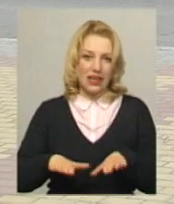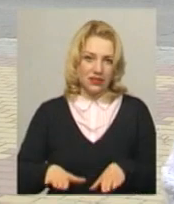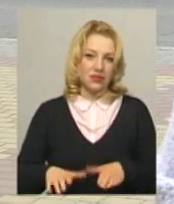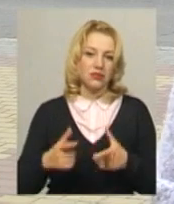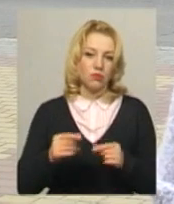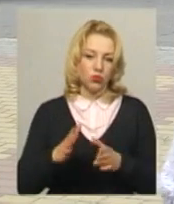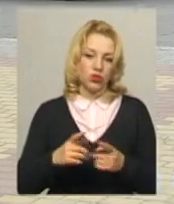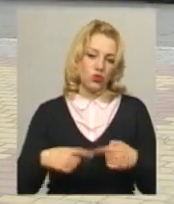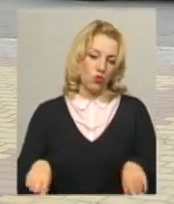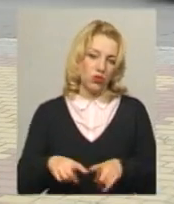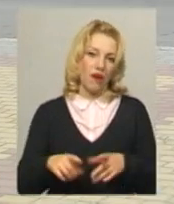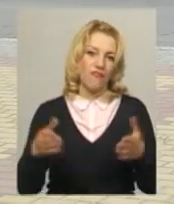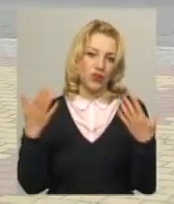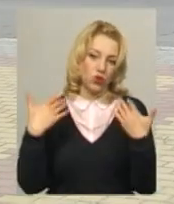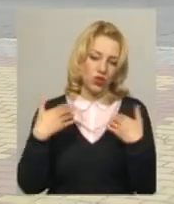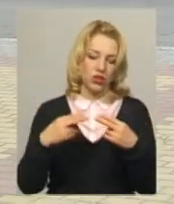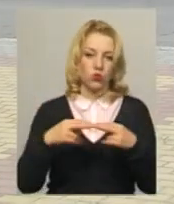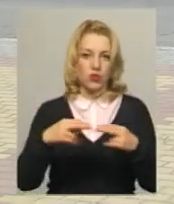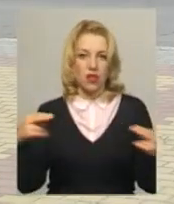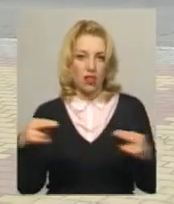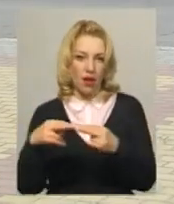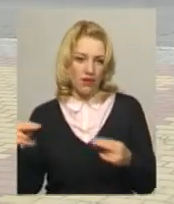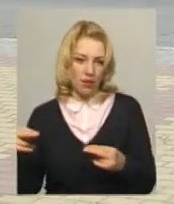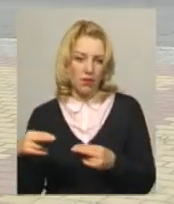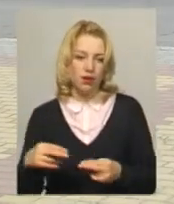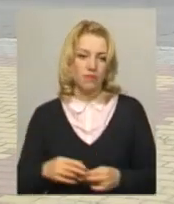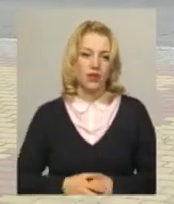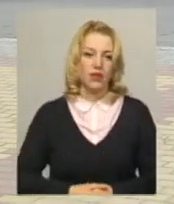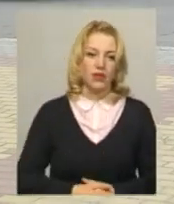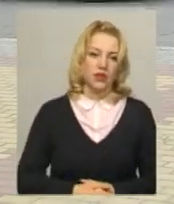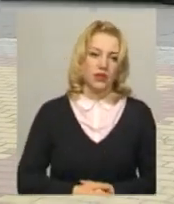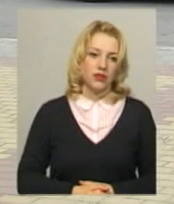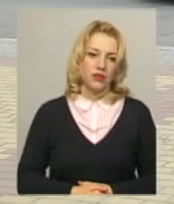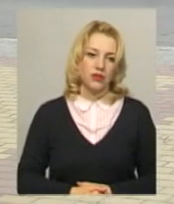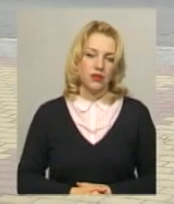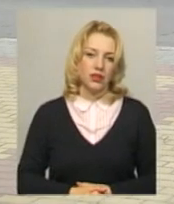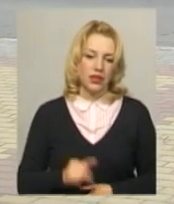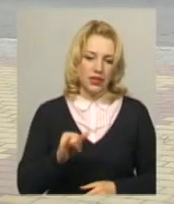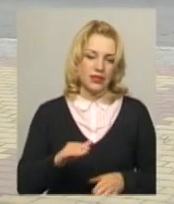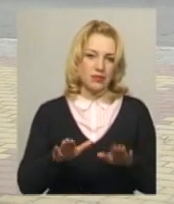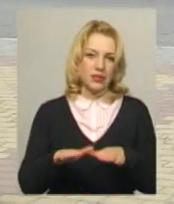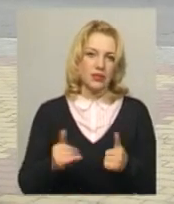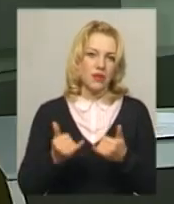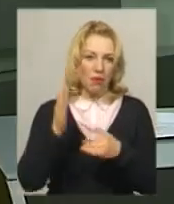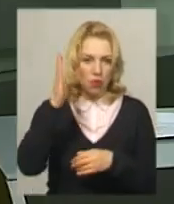така зона відпочинку з лавами, з постаментом для майбутнього пам'ятника.